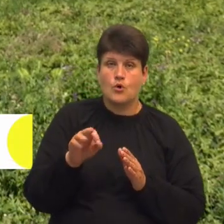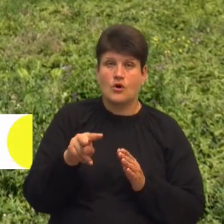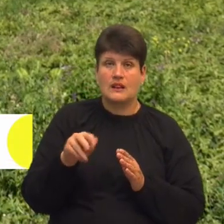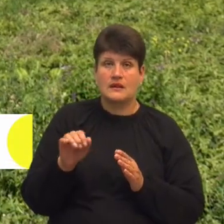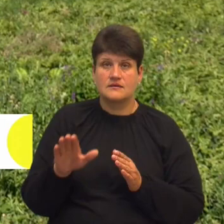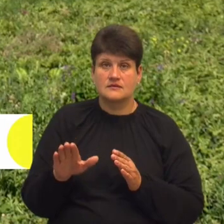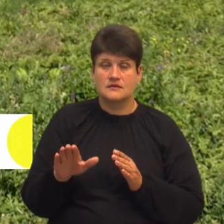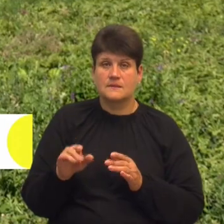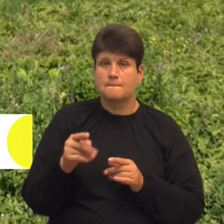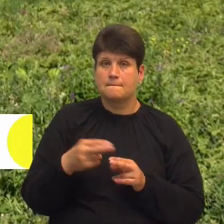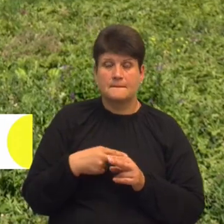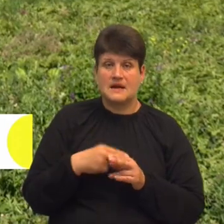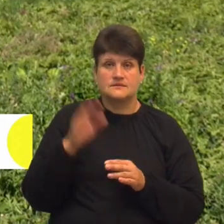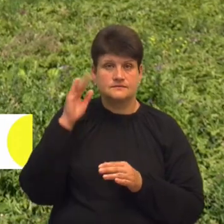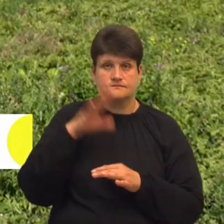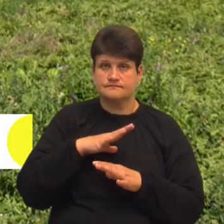кавуна не буде.